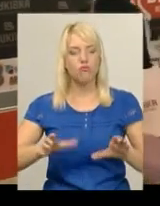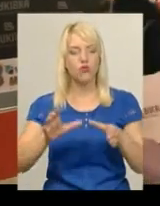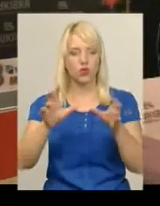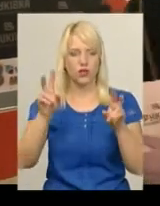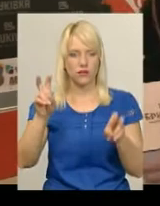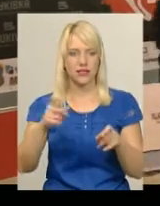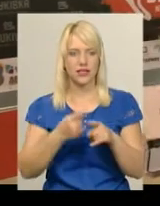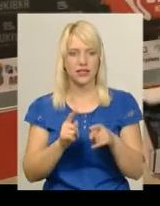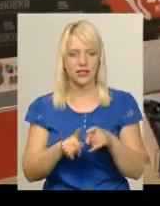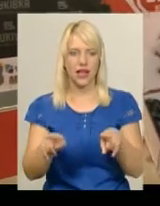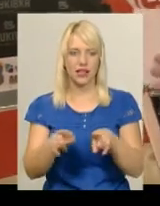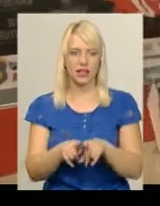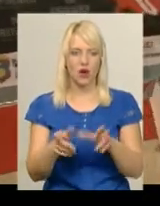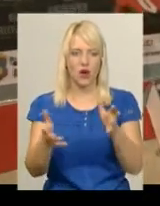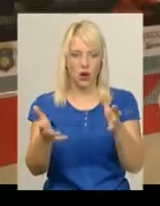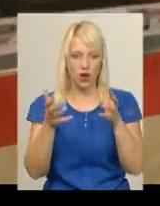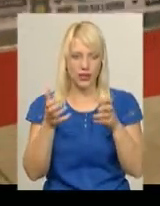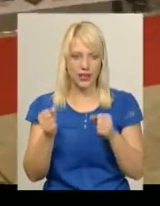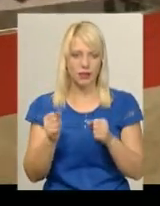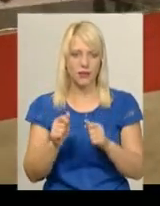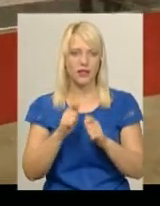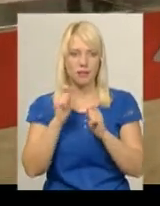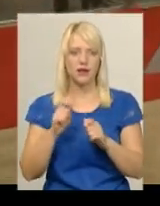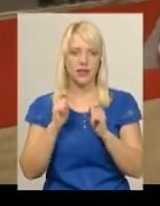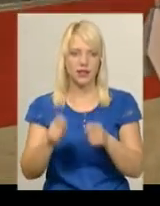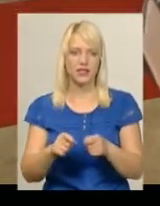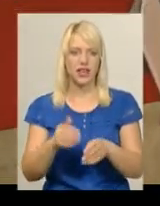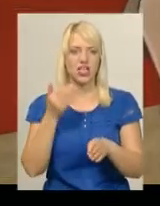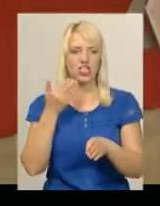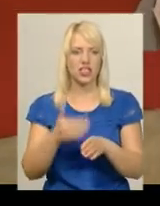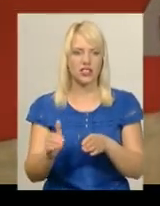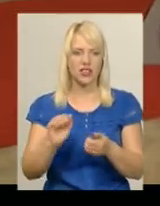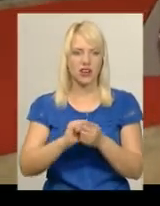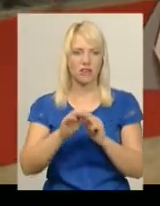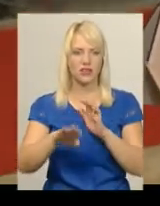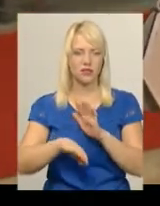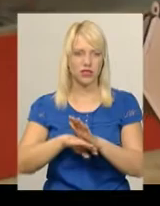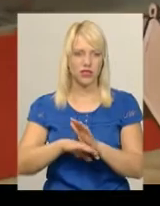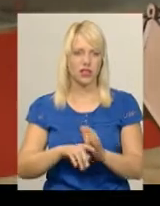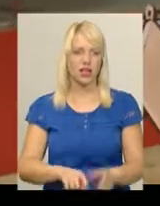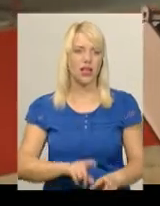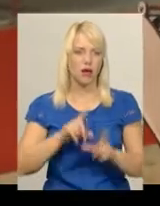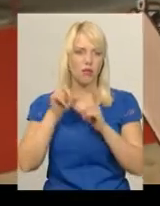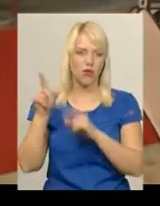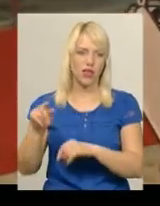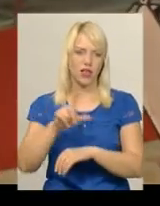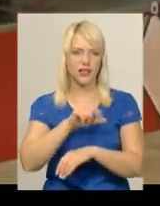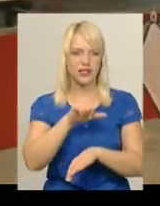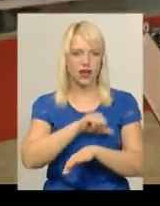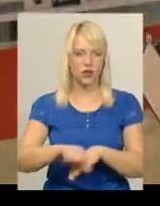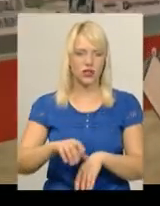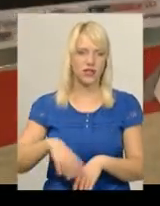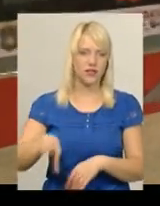Ось такий от приз отримали. І частина Кам'янця-Подільського поїхала за кордон і по всій